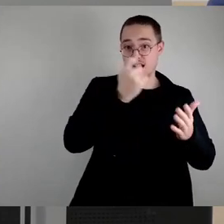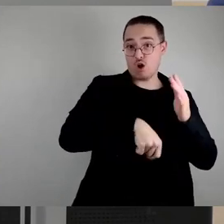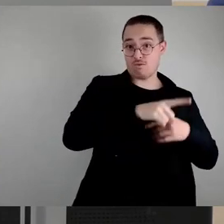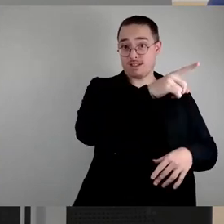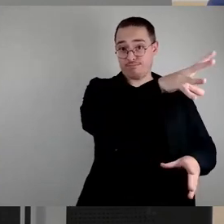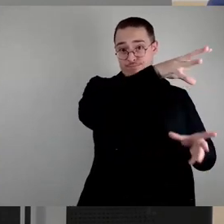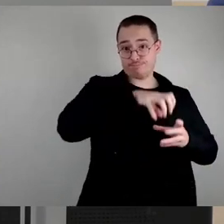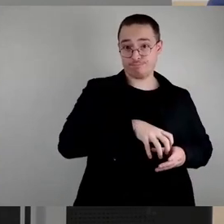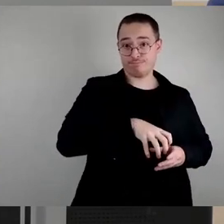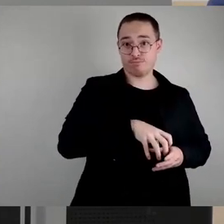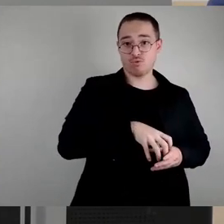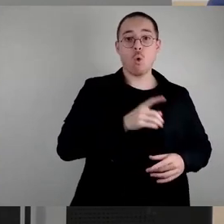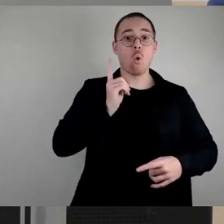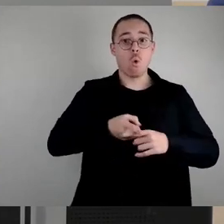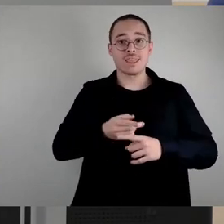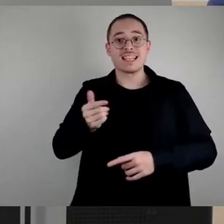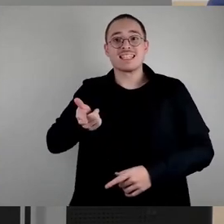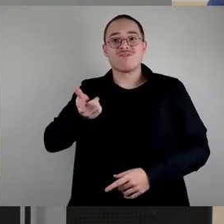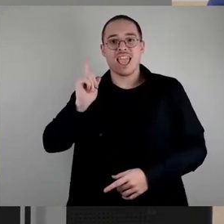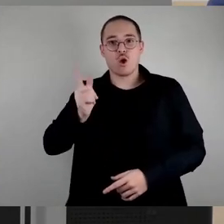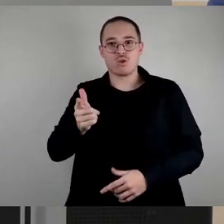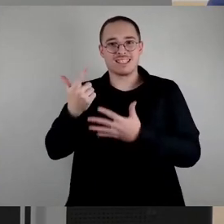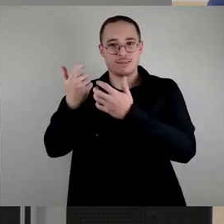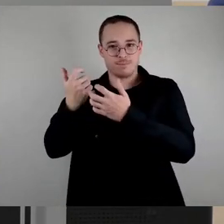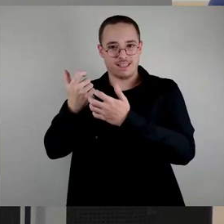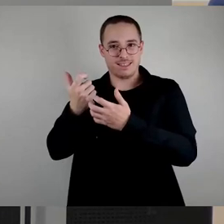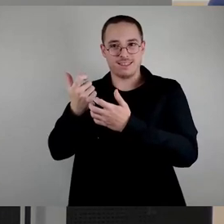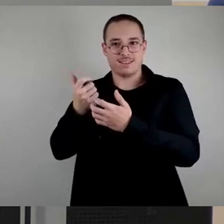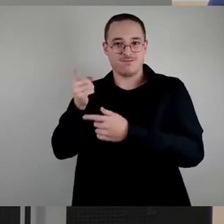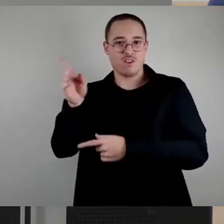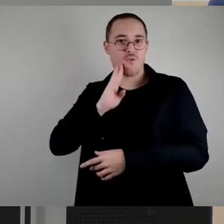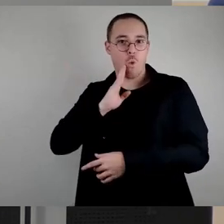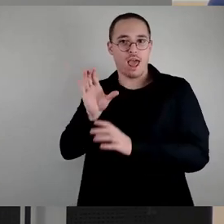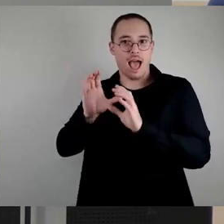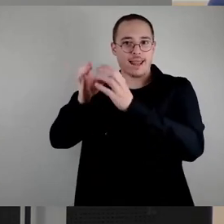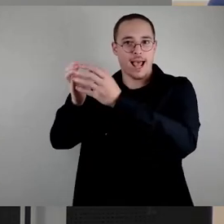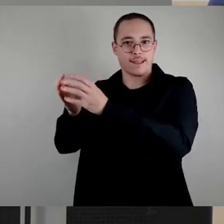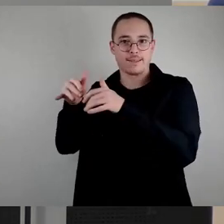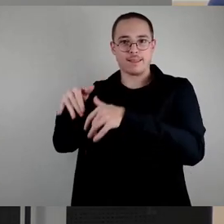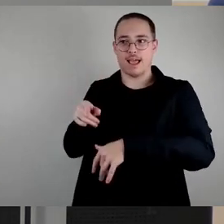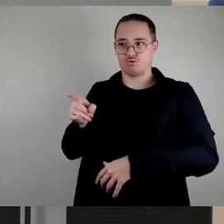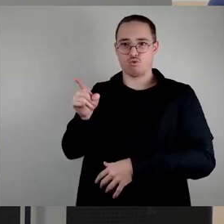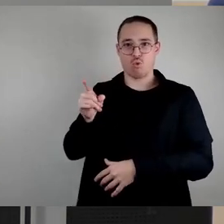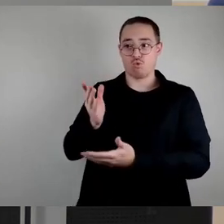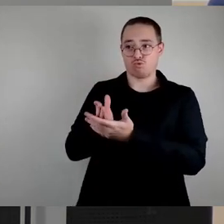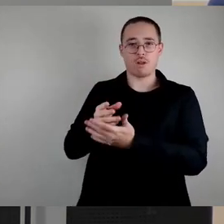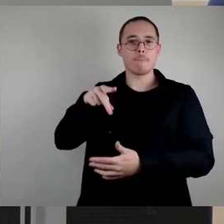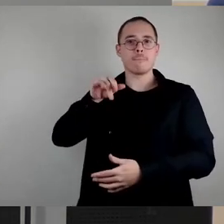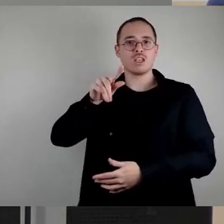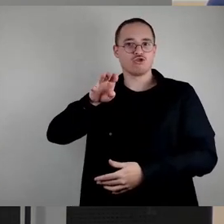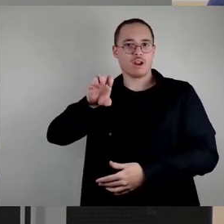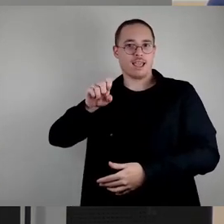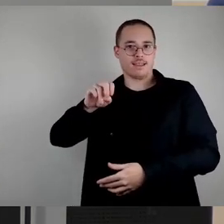wir zum Beispiel im Pieschen Süd haben, die wir vom Sanierungsträger übernommen haben, Gebäude, die rund um 1900 entstanden sind, wo man